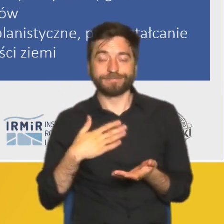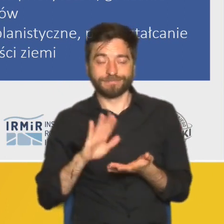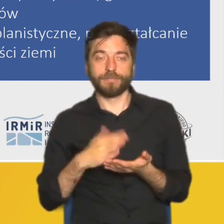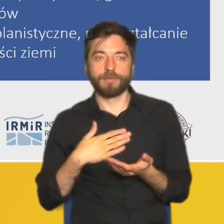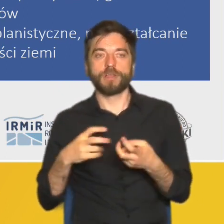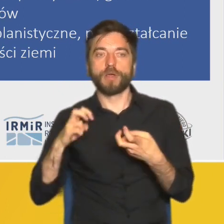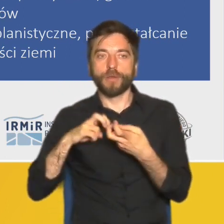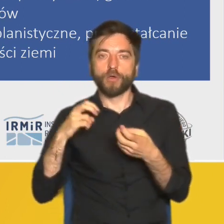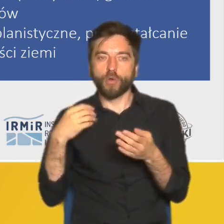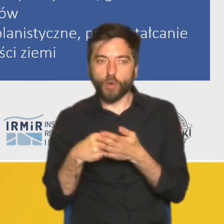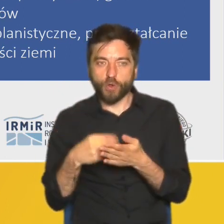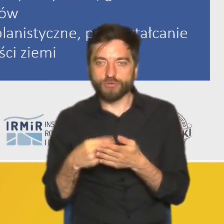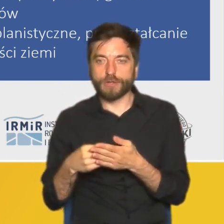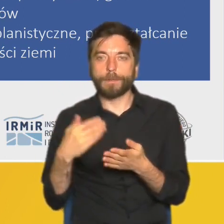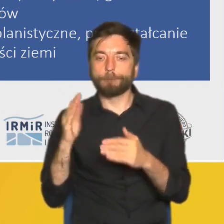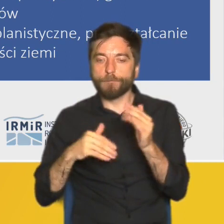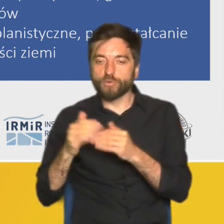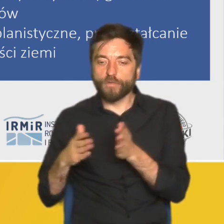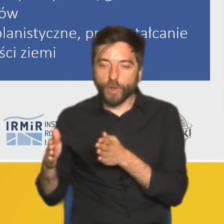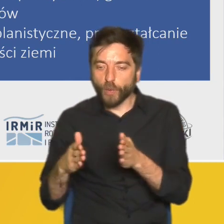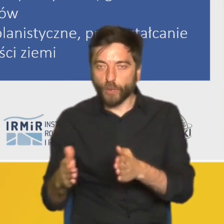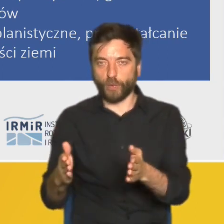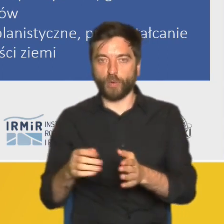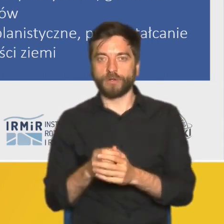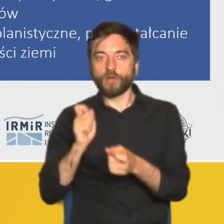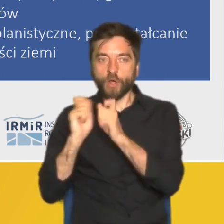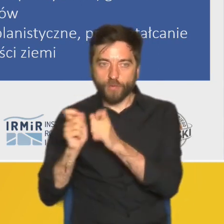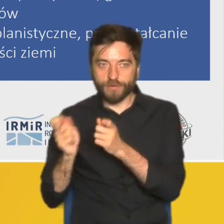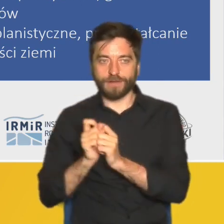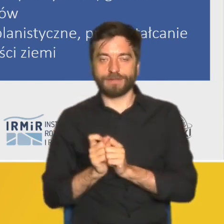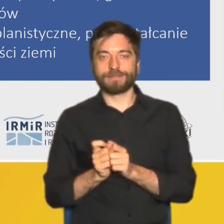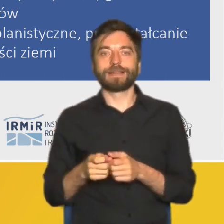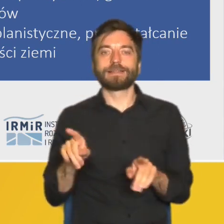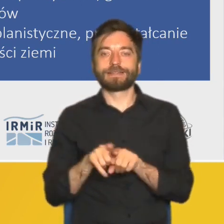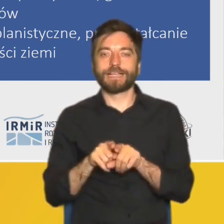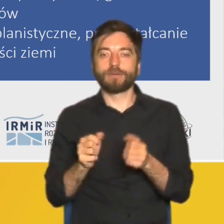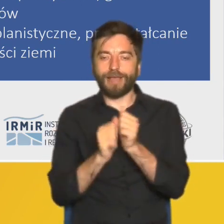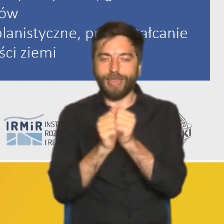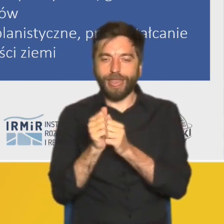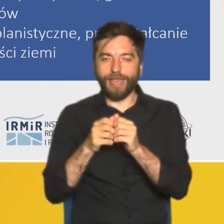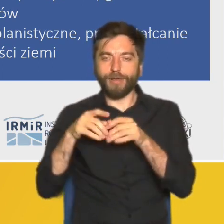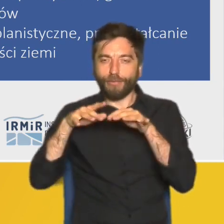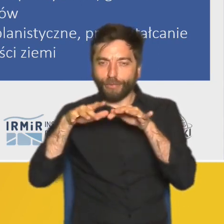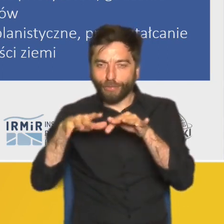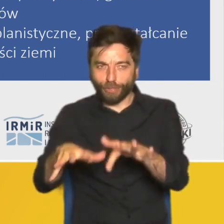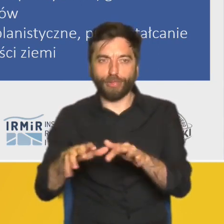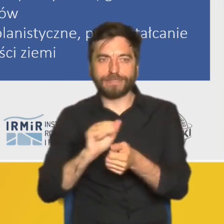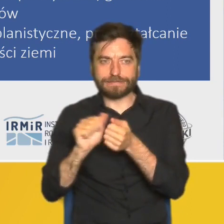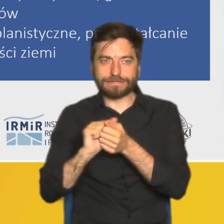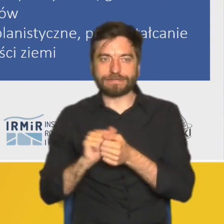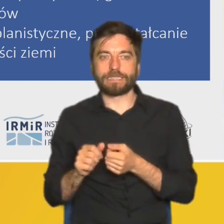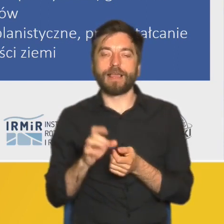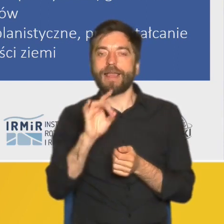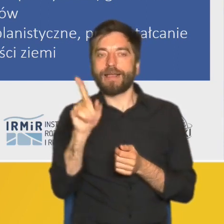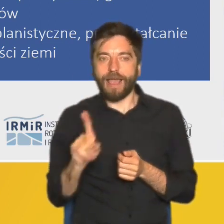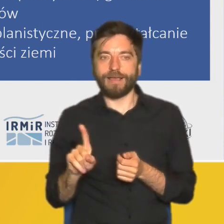wpływy z podatków. Także dodatkowy ruch komunikacyjny. Wspomniany już problem niskiej emisji wobec braku podłączenia centralnego ogrzewania czy gazu.